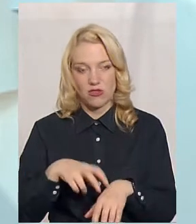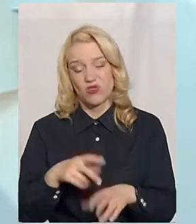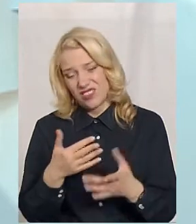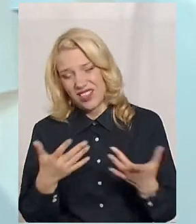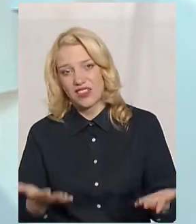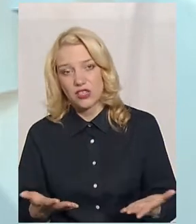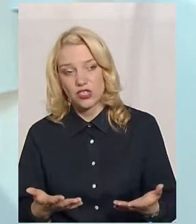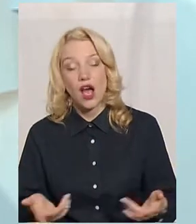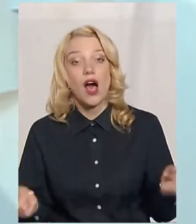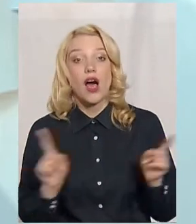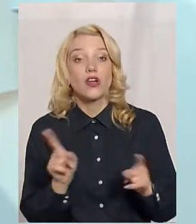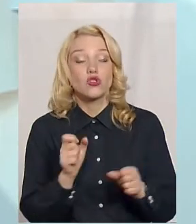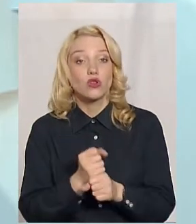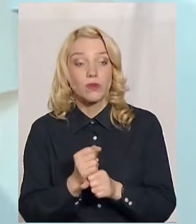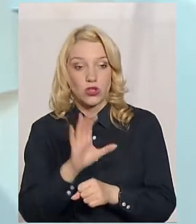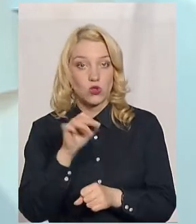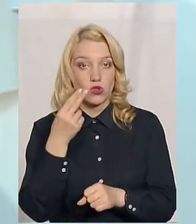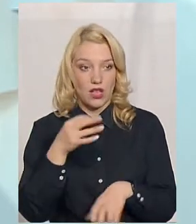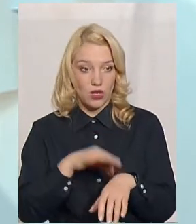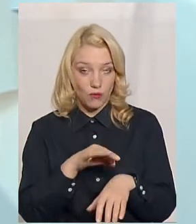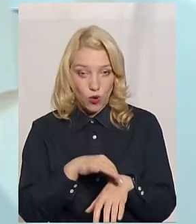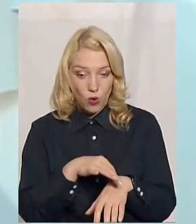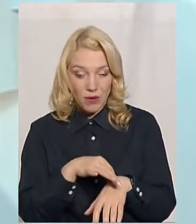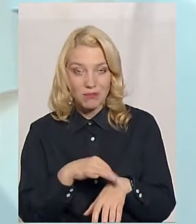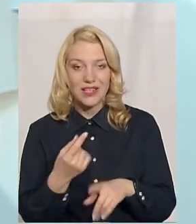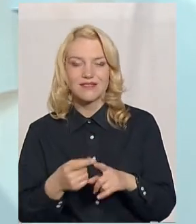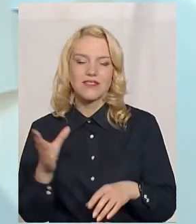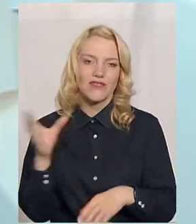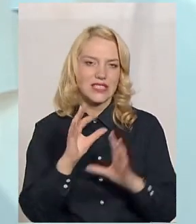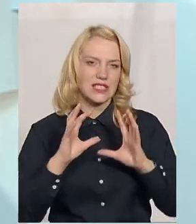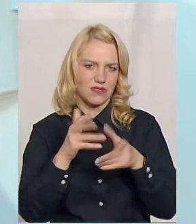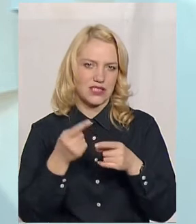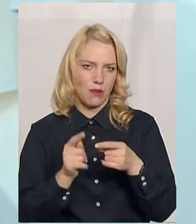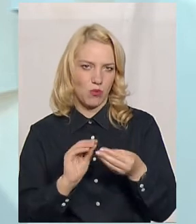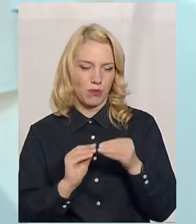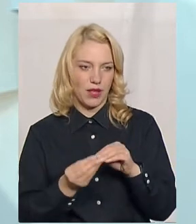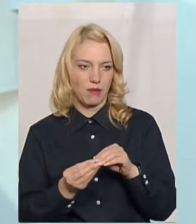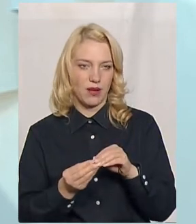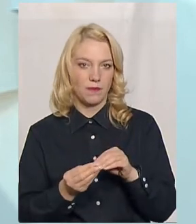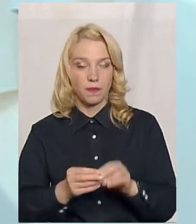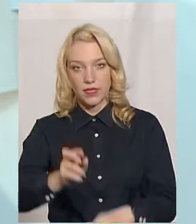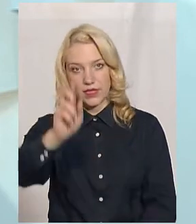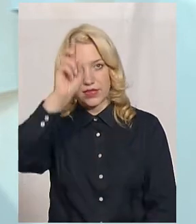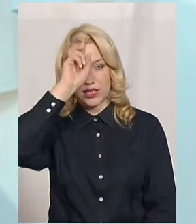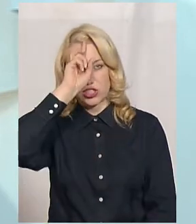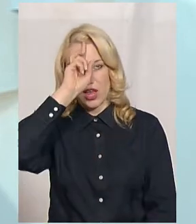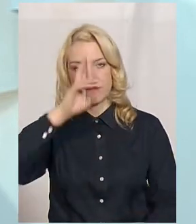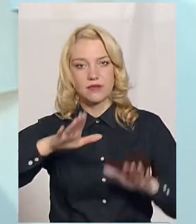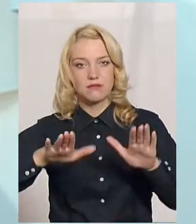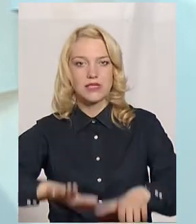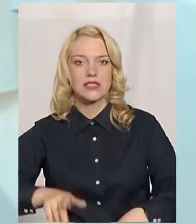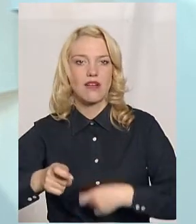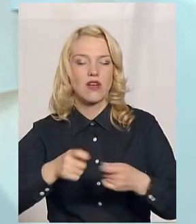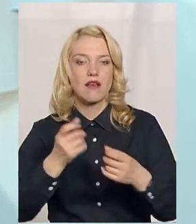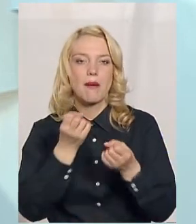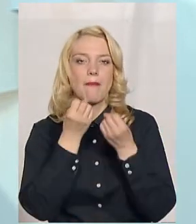І отак. Що робити з соціальними хворобами? Всьому світі це проблема держави, місцевої влади і